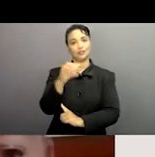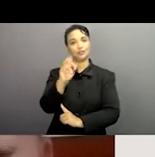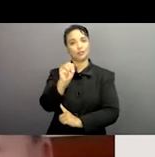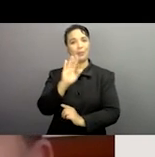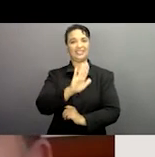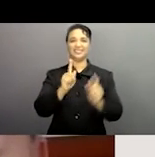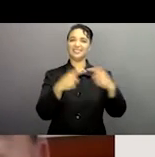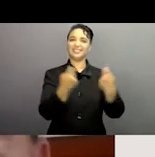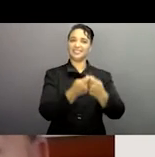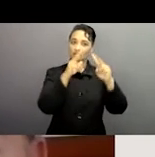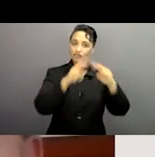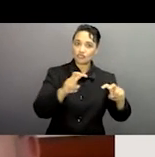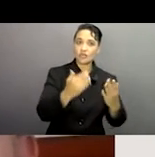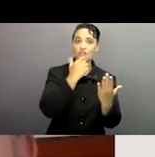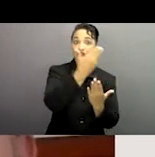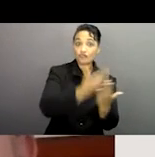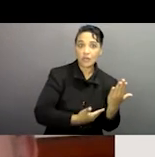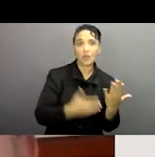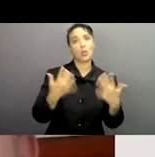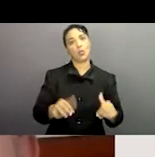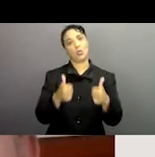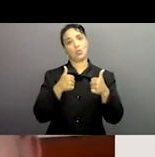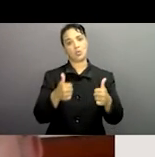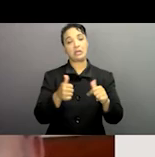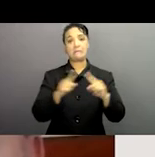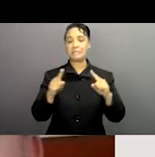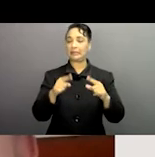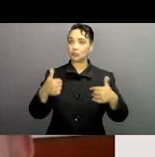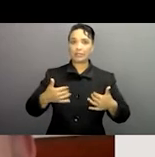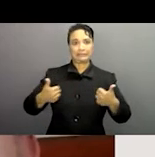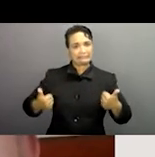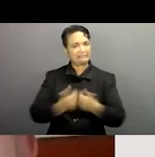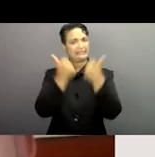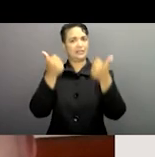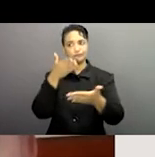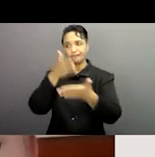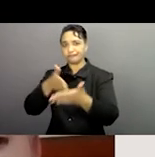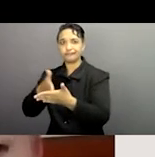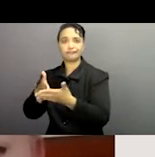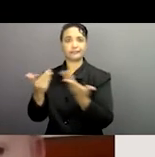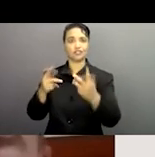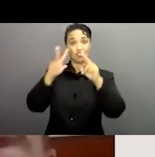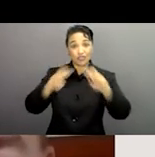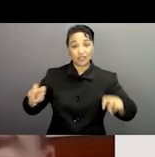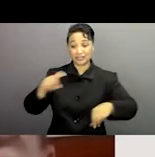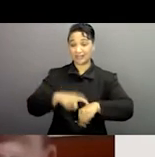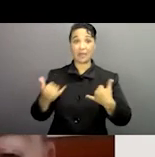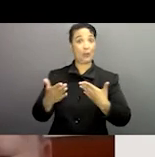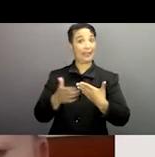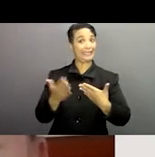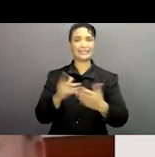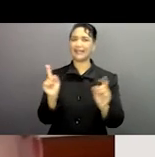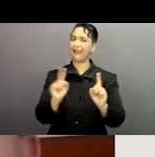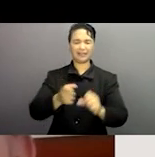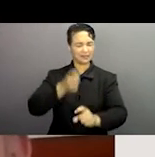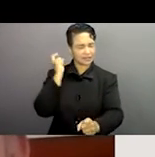de Tom et son équipe, pas simplement à cause de défis auxquels qu ont été confortés pour faire des recherches lors